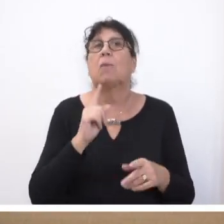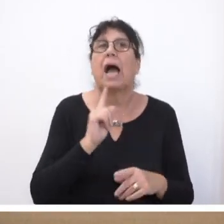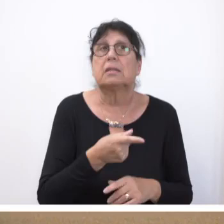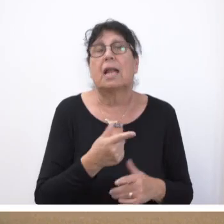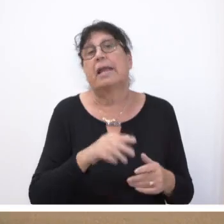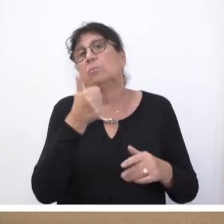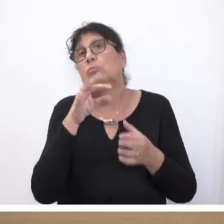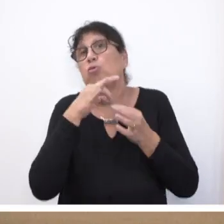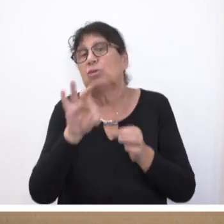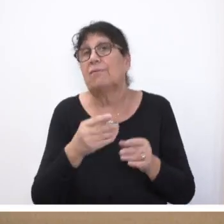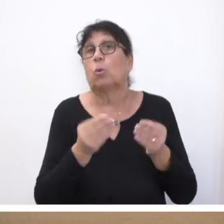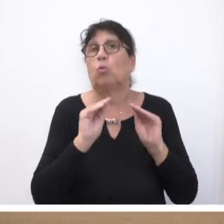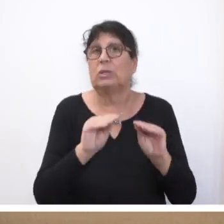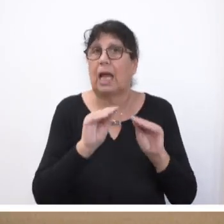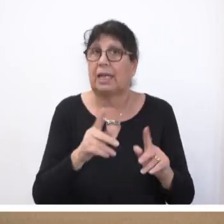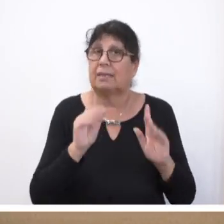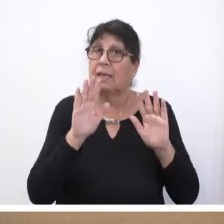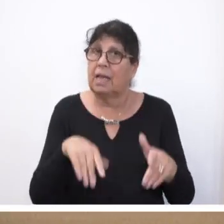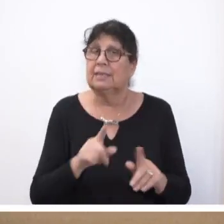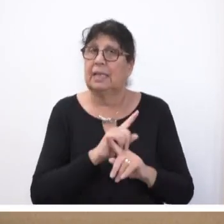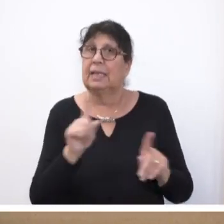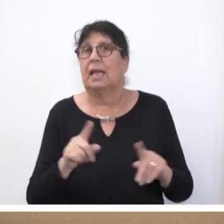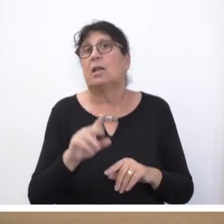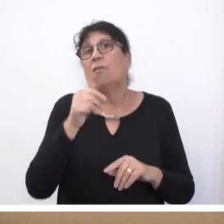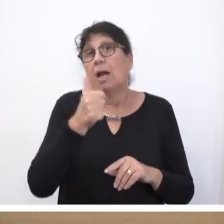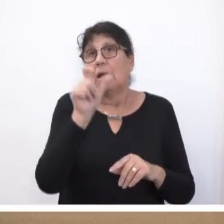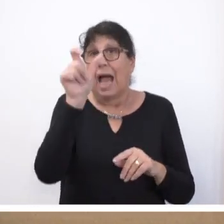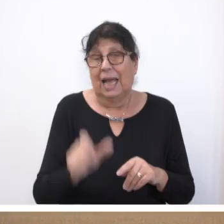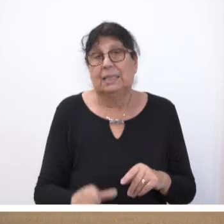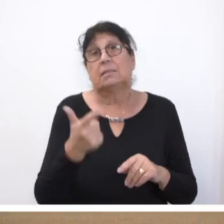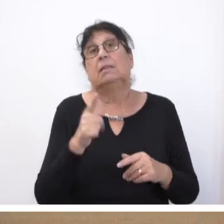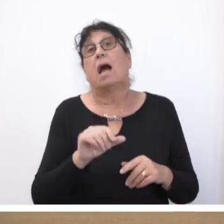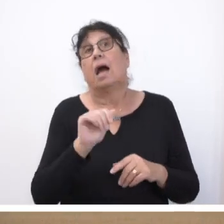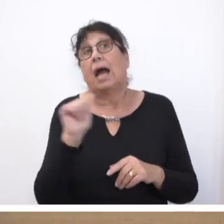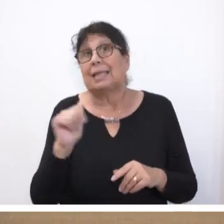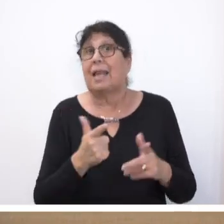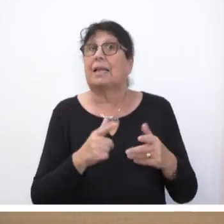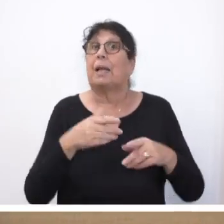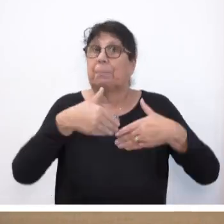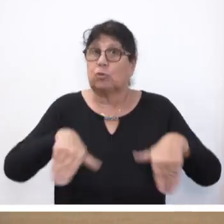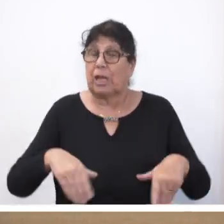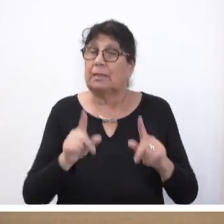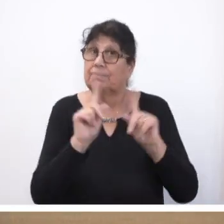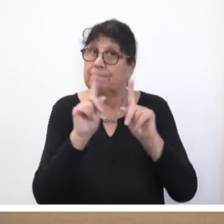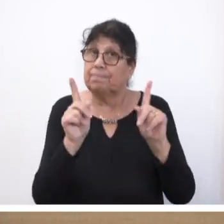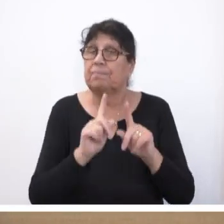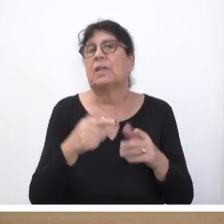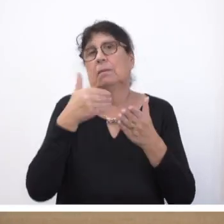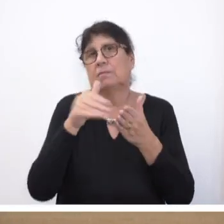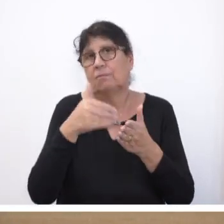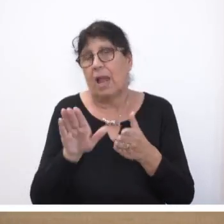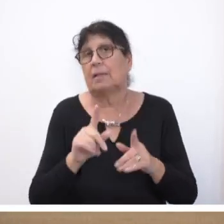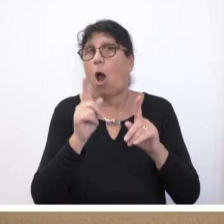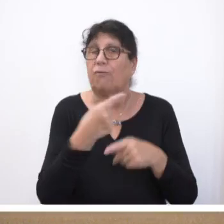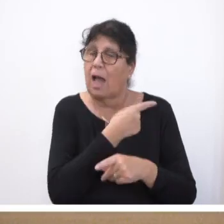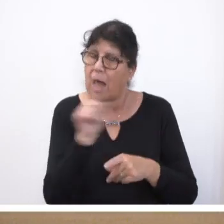Stiftung unterrichten zu lassen, nicht mehr auf eine einzelne Angelegenheit beschränkt. Nein, sie bezieht sich fortan auf